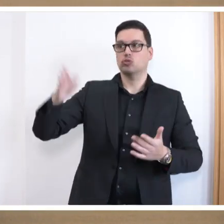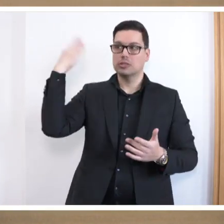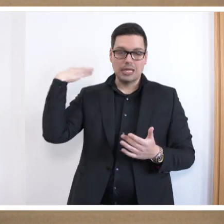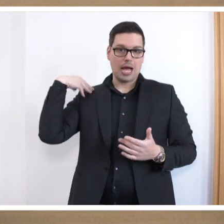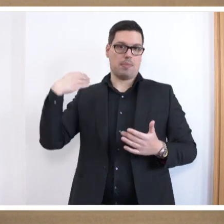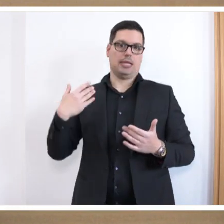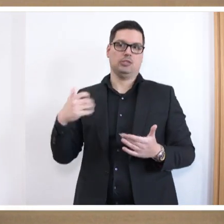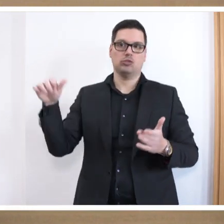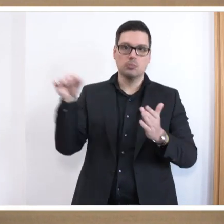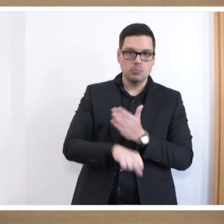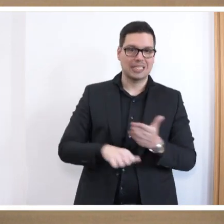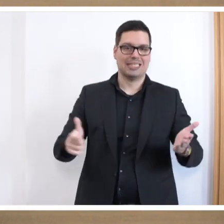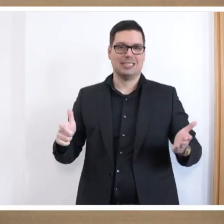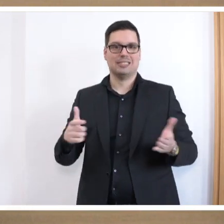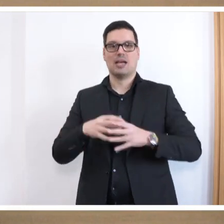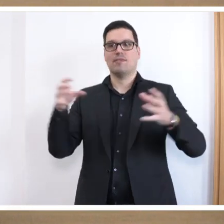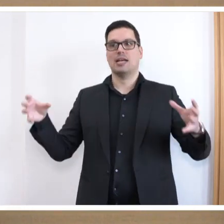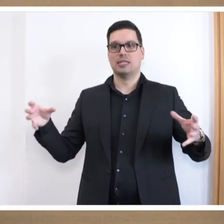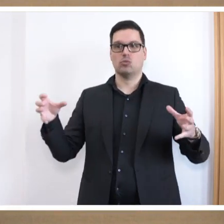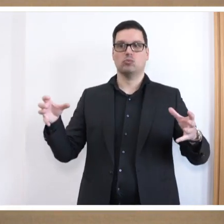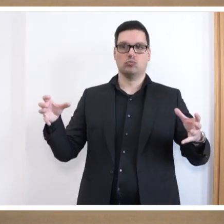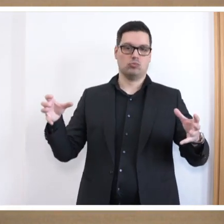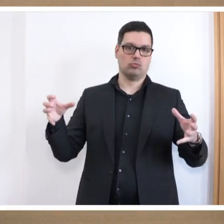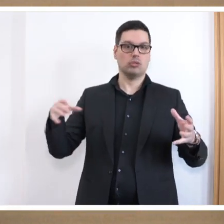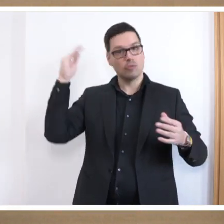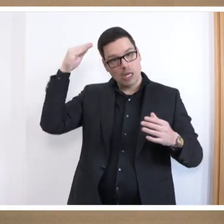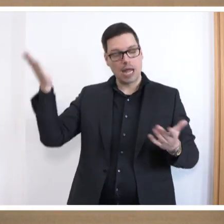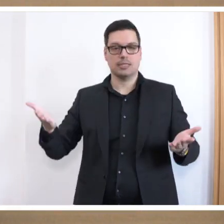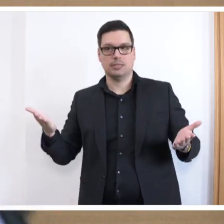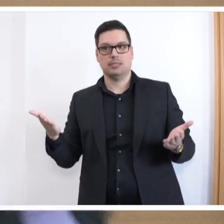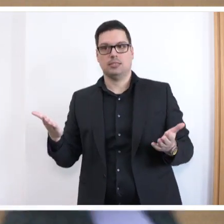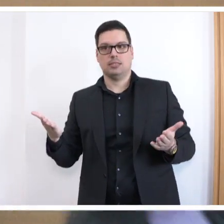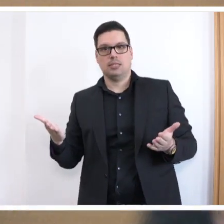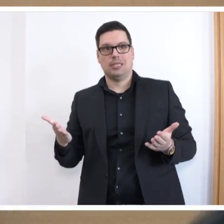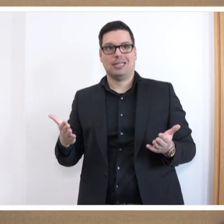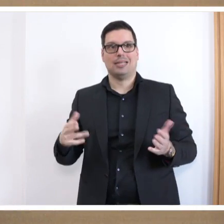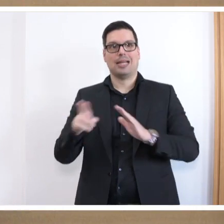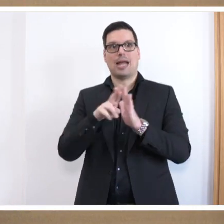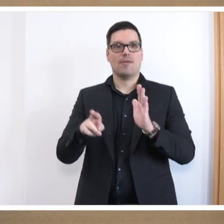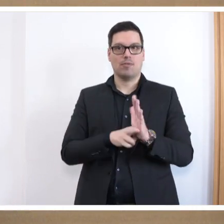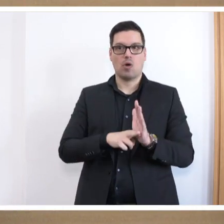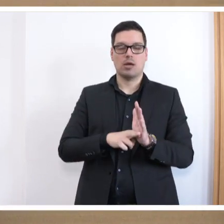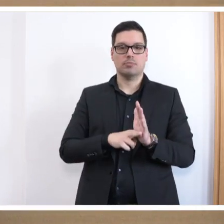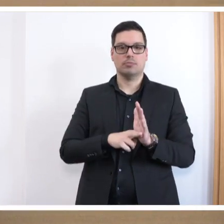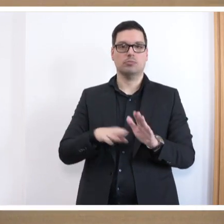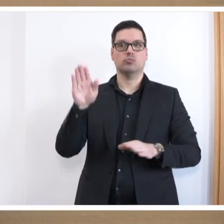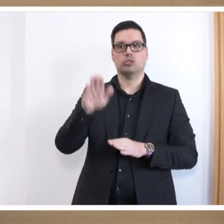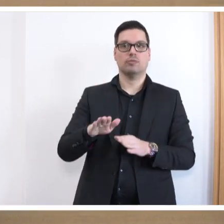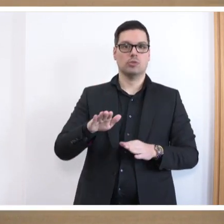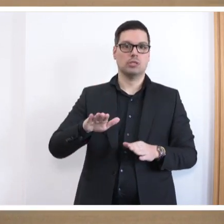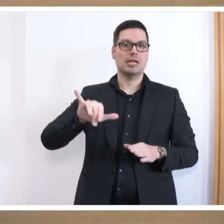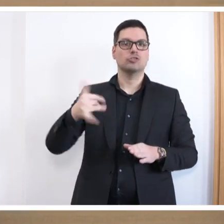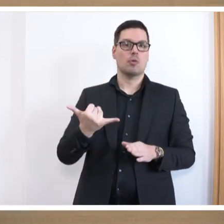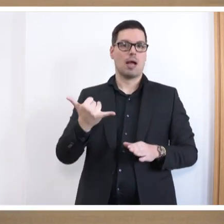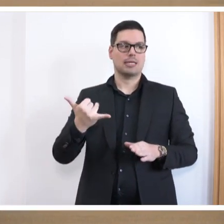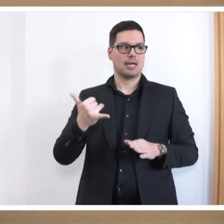politischen Krise um den Erweiterungsbau der modernen Galerie zu lernen. Ein Reformschritt, der damals von der Jamaika-Regierung auch so in